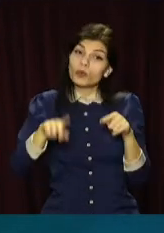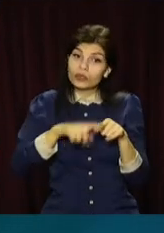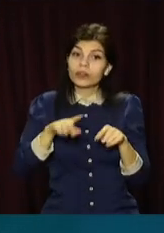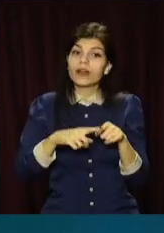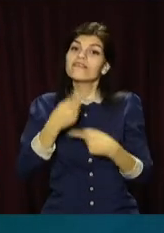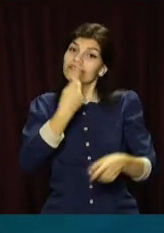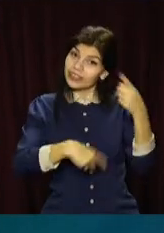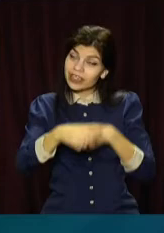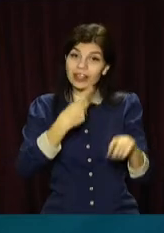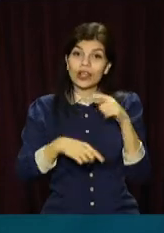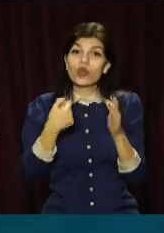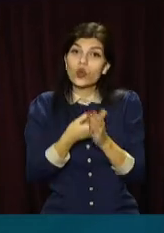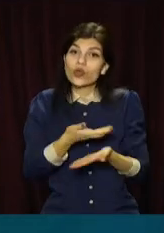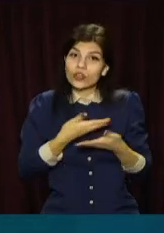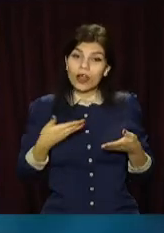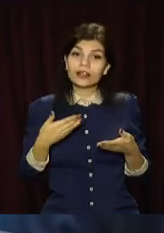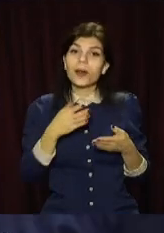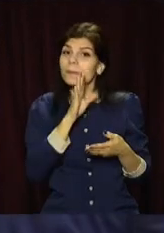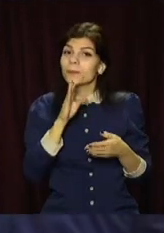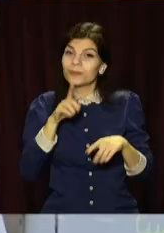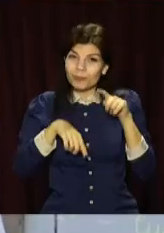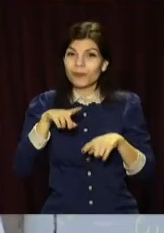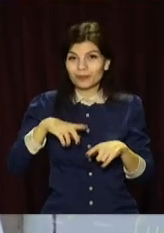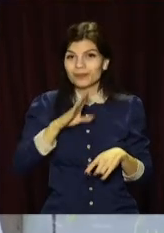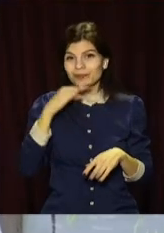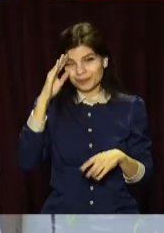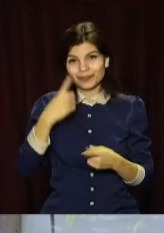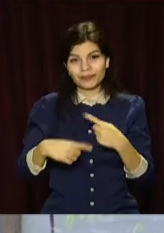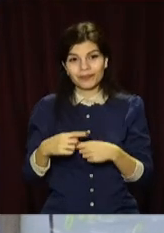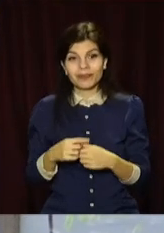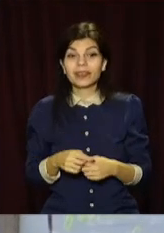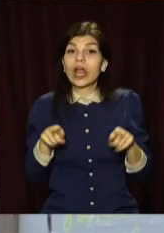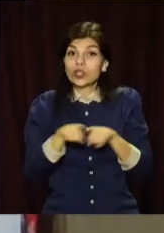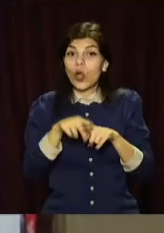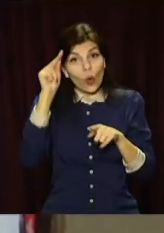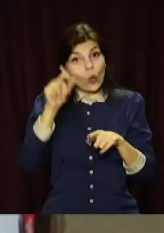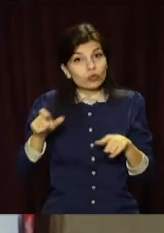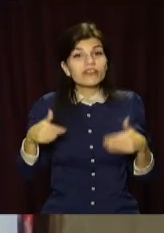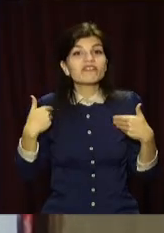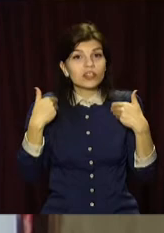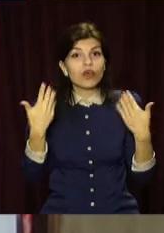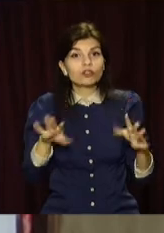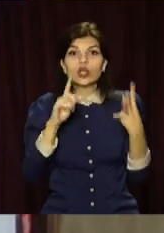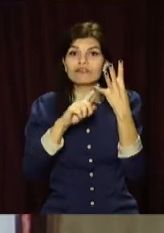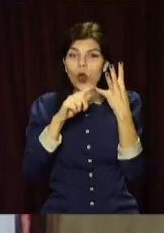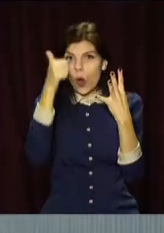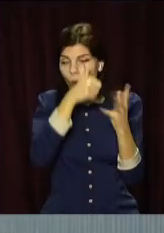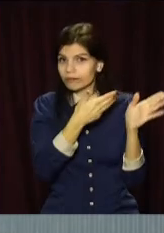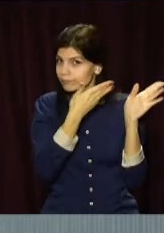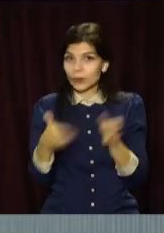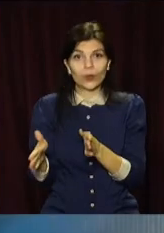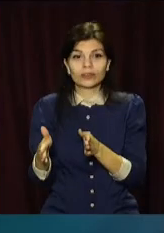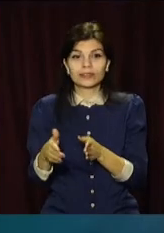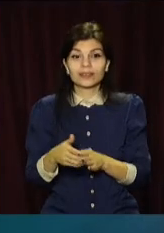поверталися до нашої батьківщини. Так учні Олександрівської школи вітають військових вже четвертий рік поспіль.